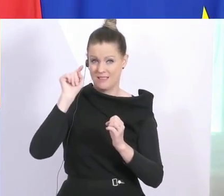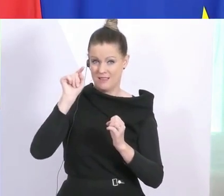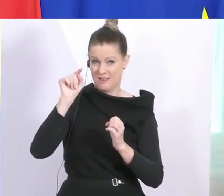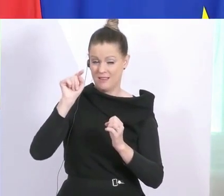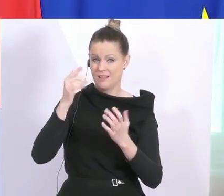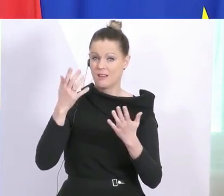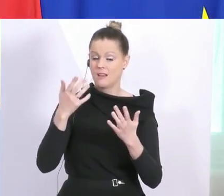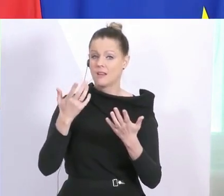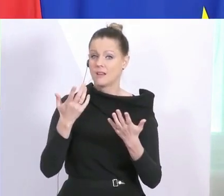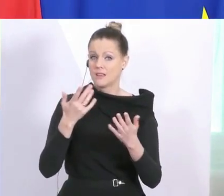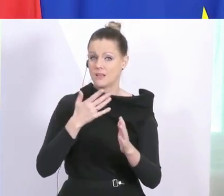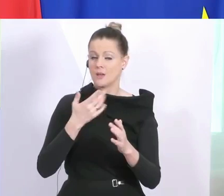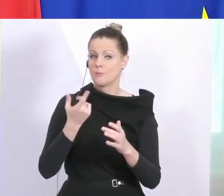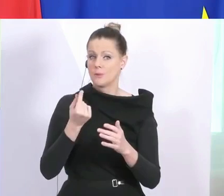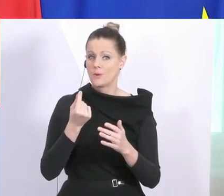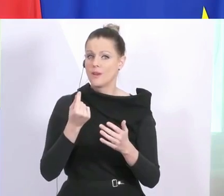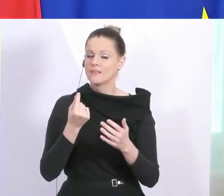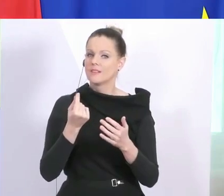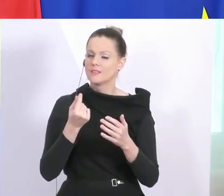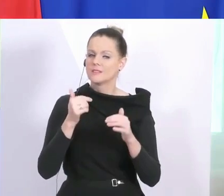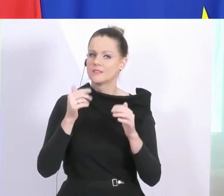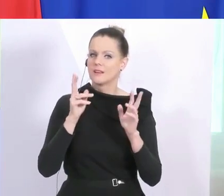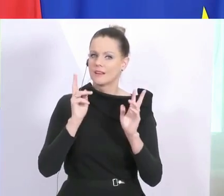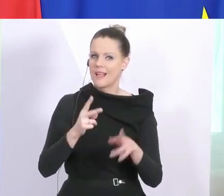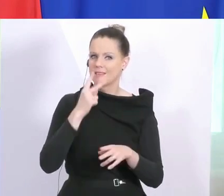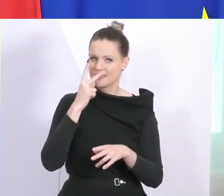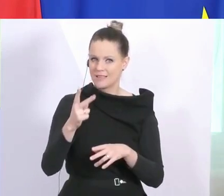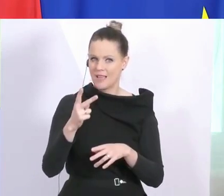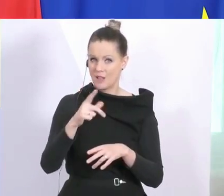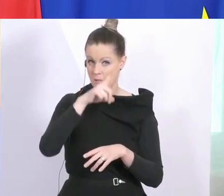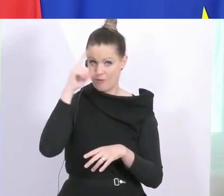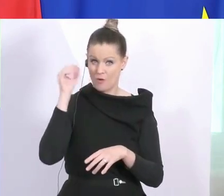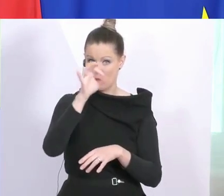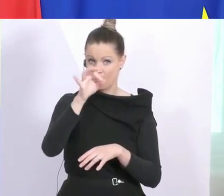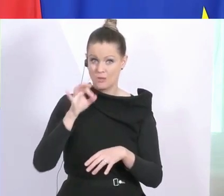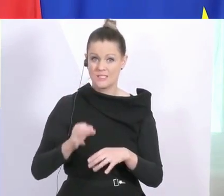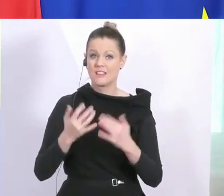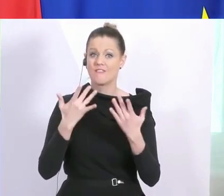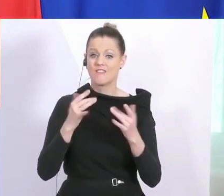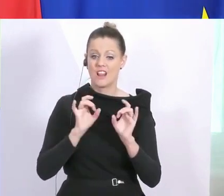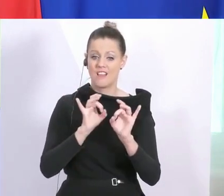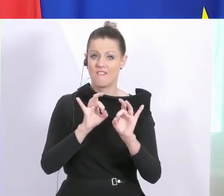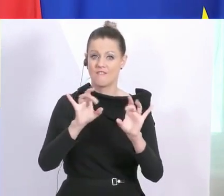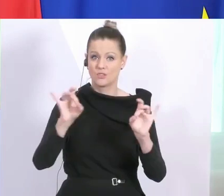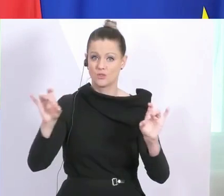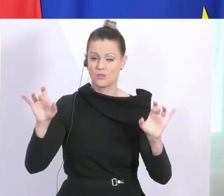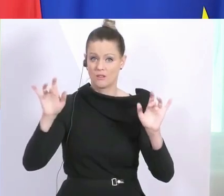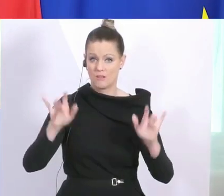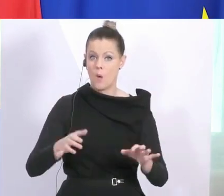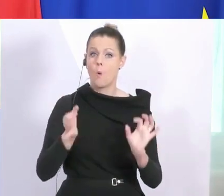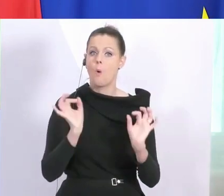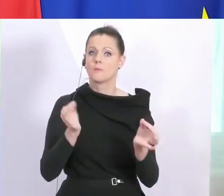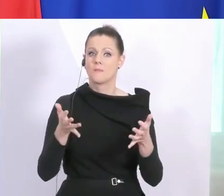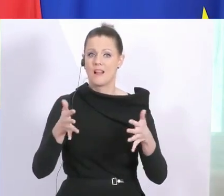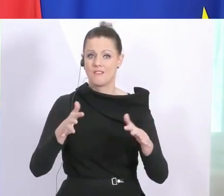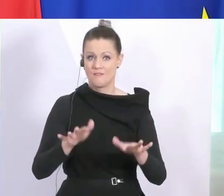wissen, ungefähr zumindest, wie viel Prozent unserer Bevölkerung sind wirklich infiziert. Und im Idealfall, wenn es funktioniert,